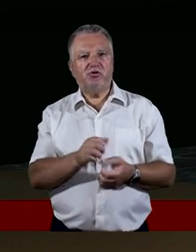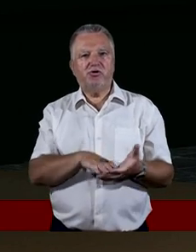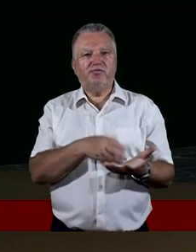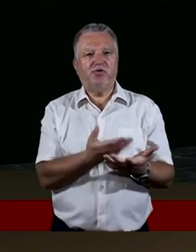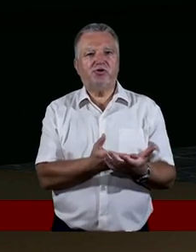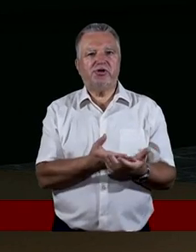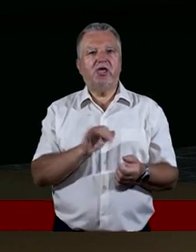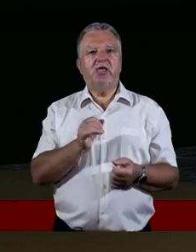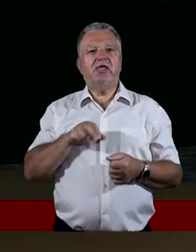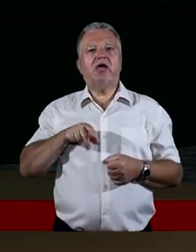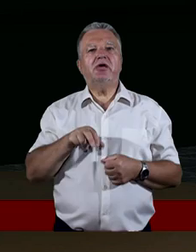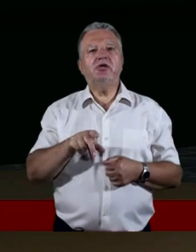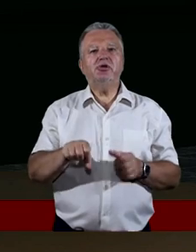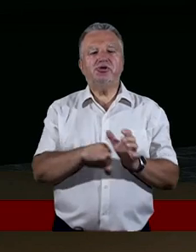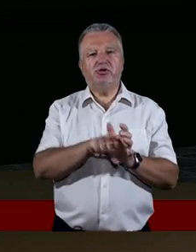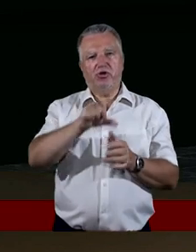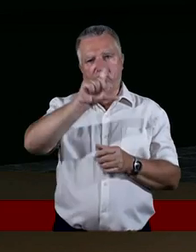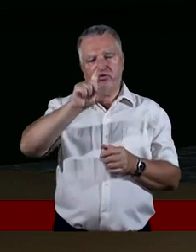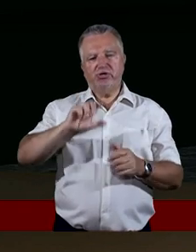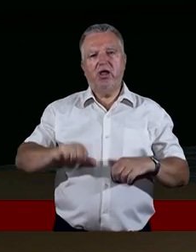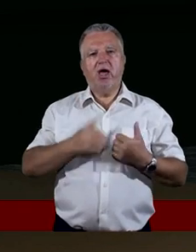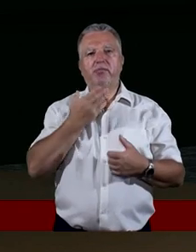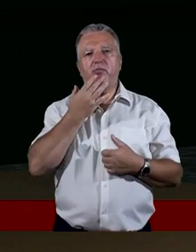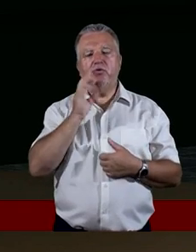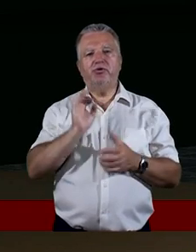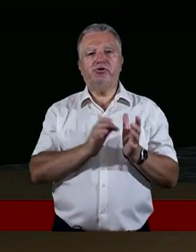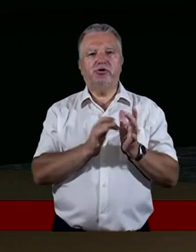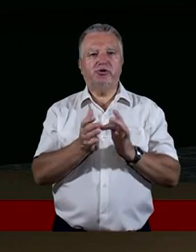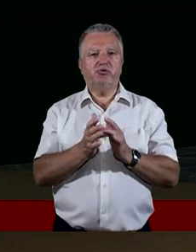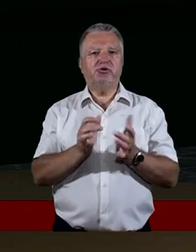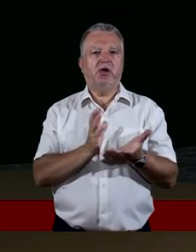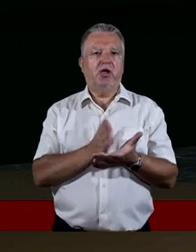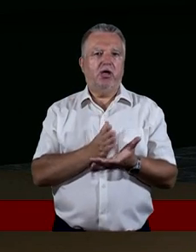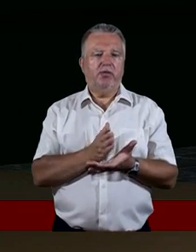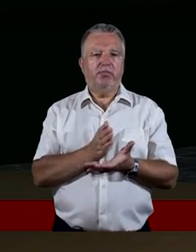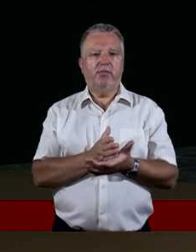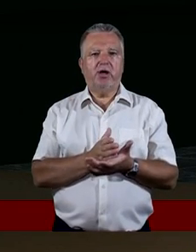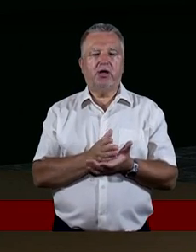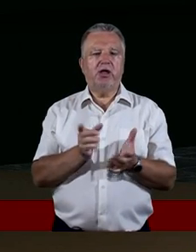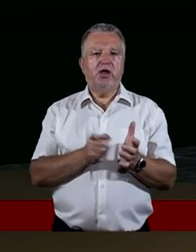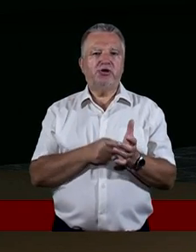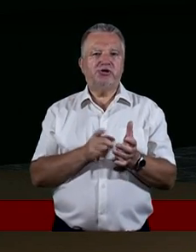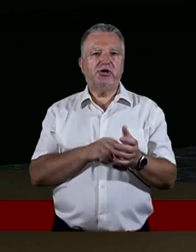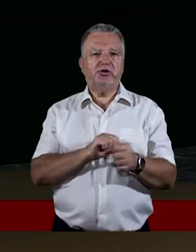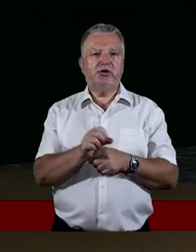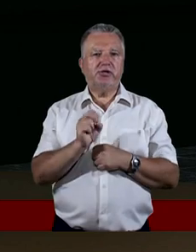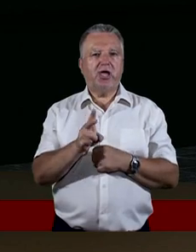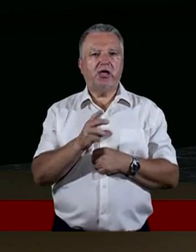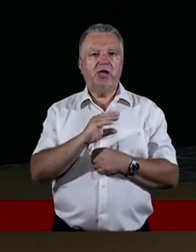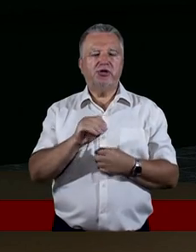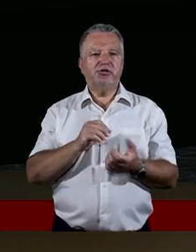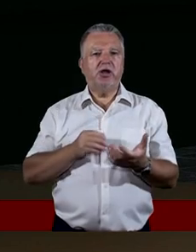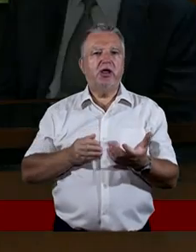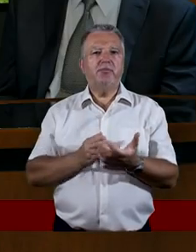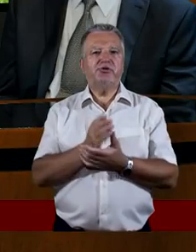ludzi, żeby im mówić o Jezusie, czy służyć, pomagać. Bardzo często jest tak, że właśnie poprzez